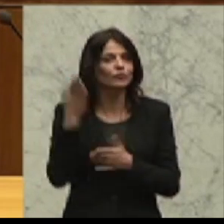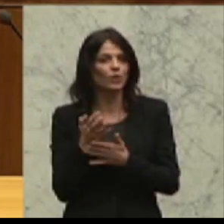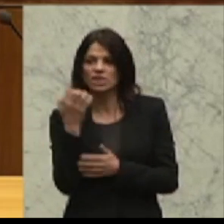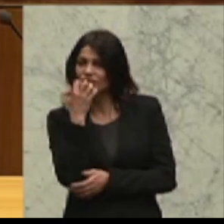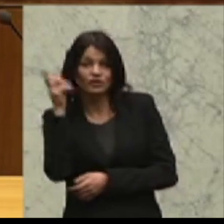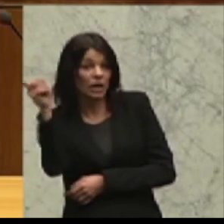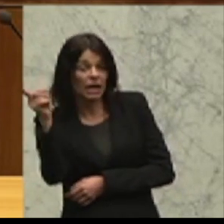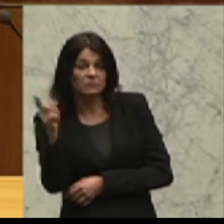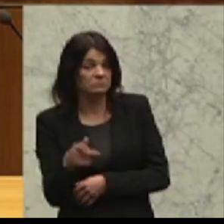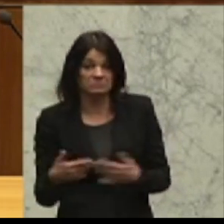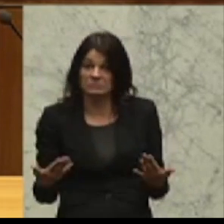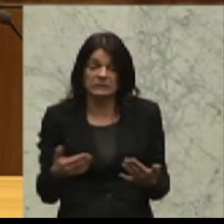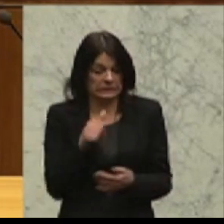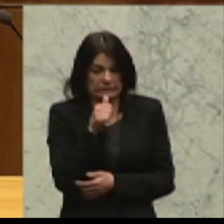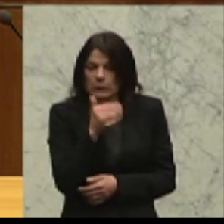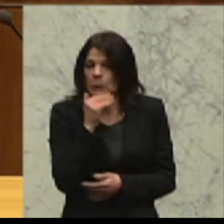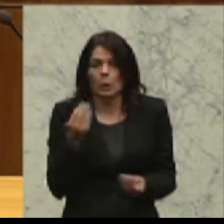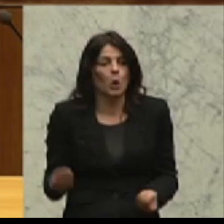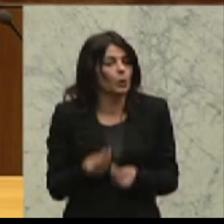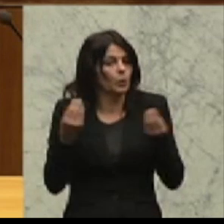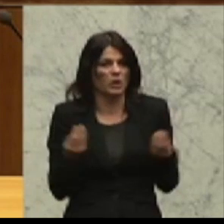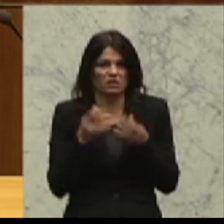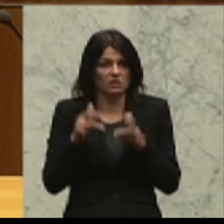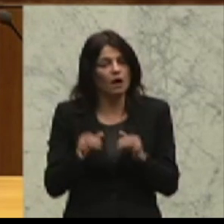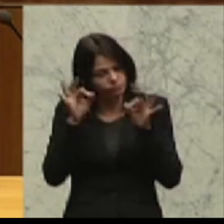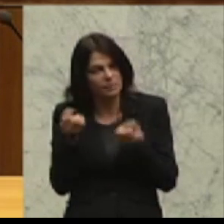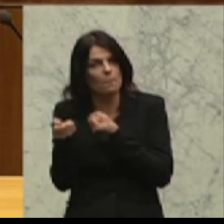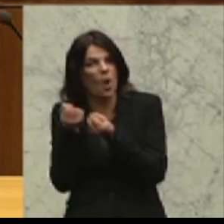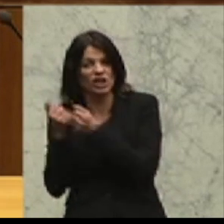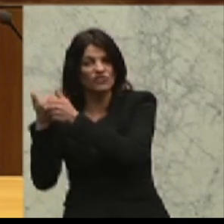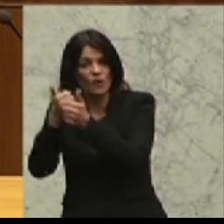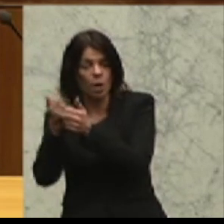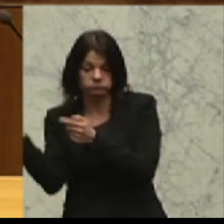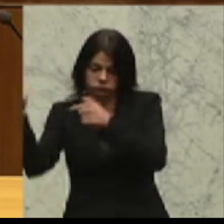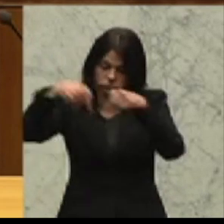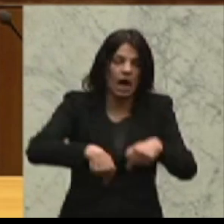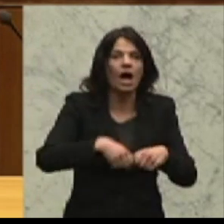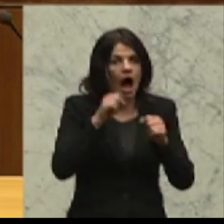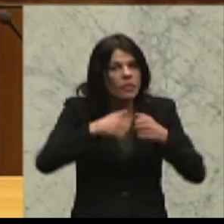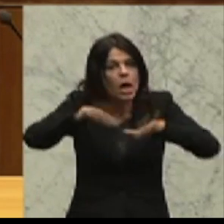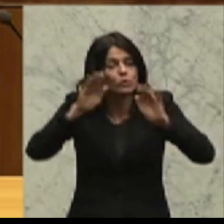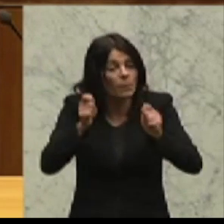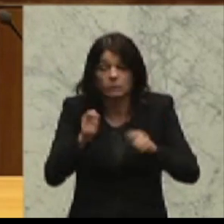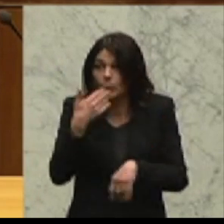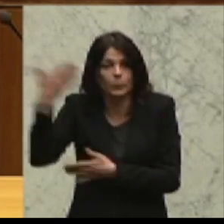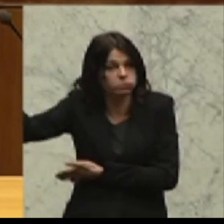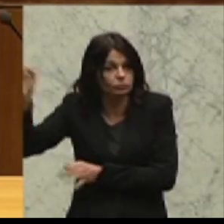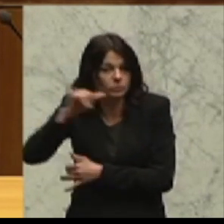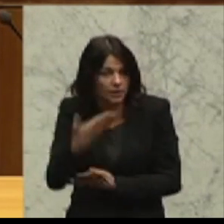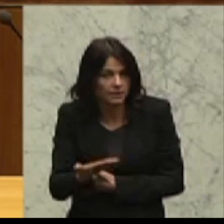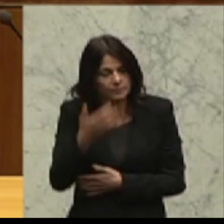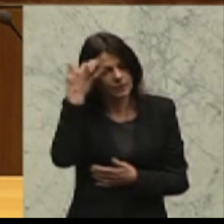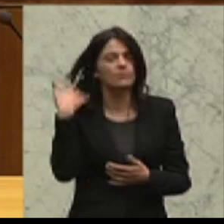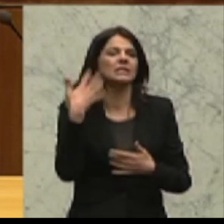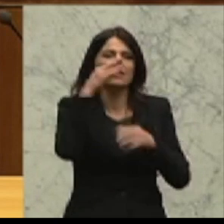ausreichend Gründe vorherrschen für Verfolgung, um in Österreich Asyl zu beantragen. Meine sehr geehrten Damen und Herren, im